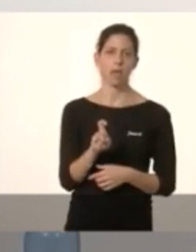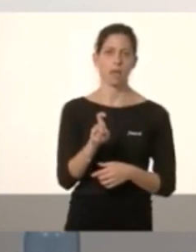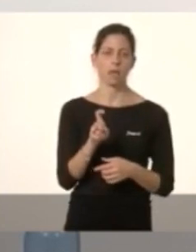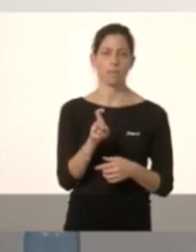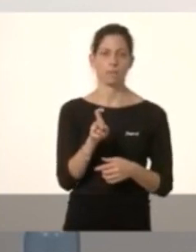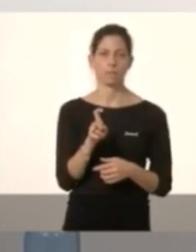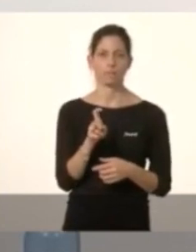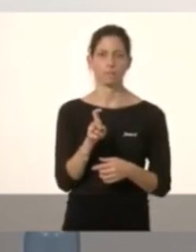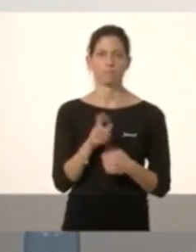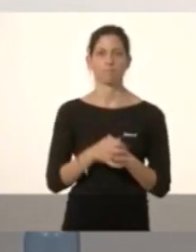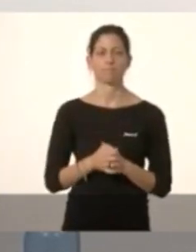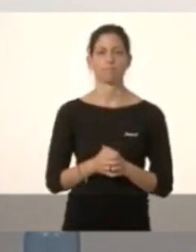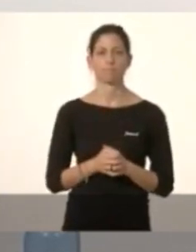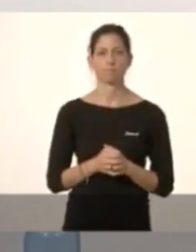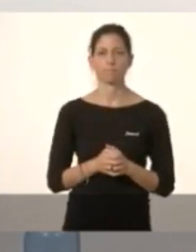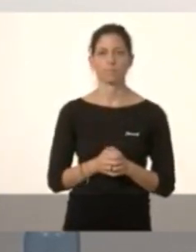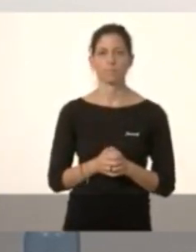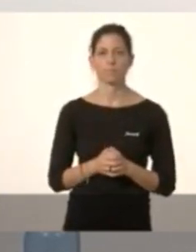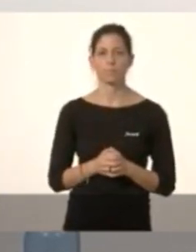Per cada cèntim.